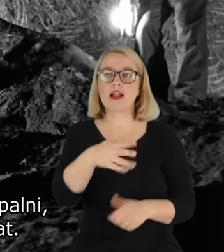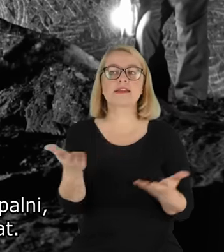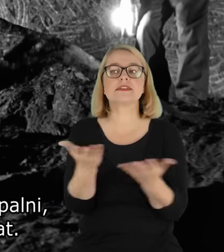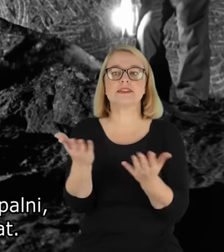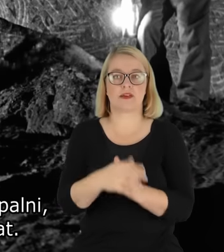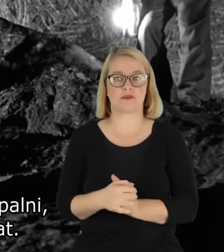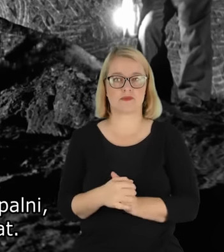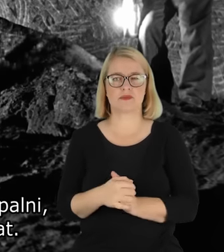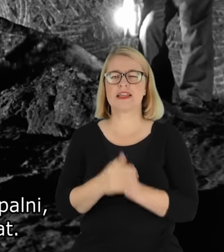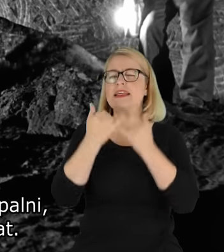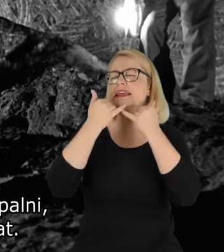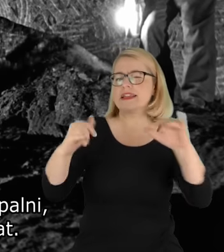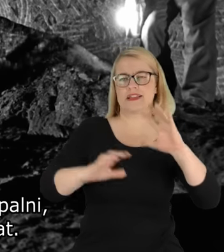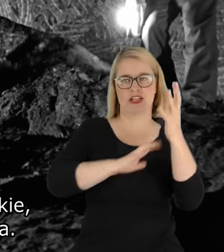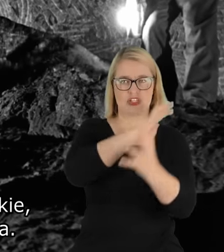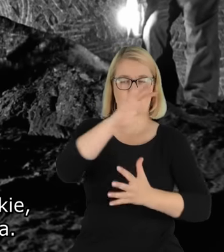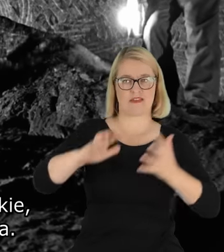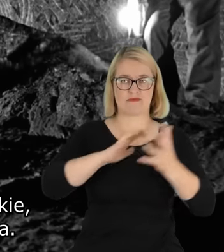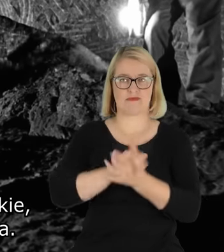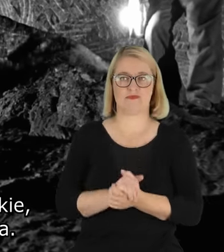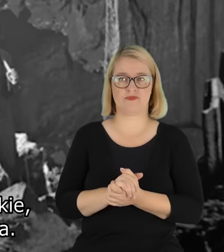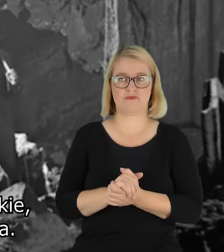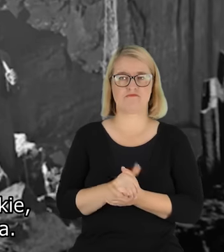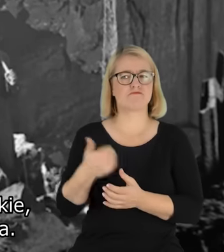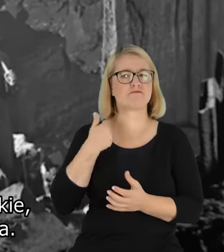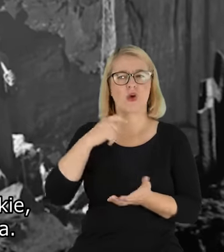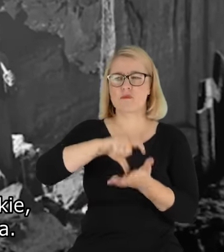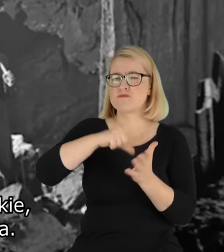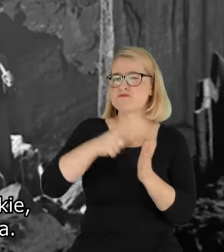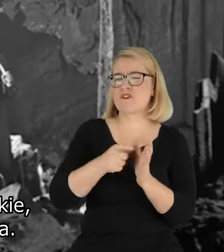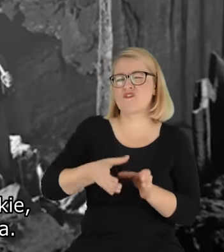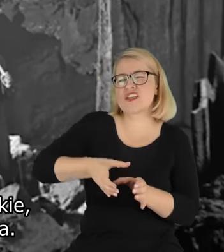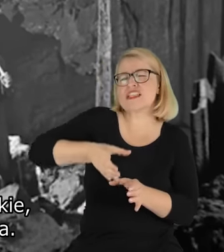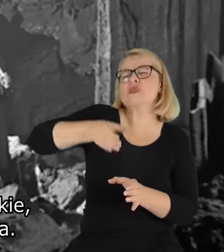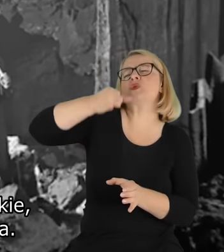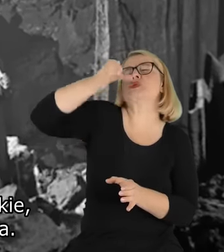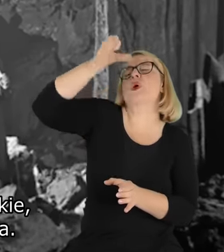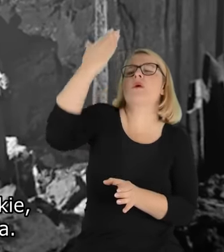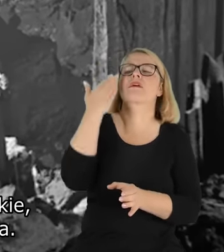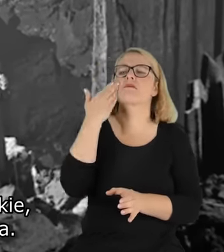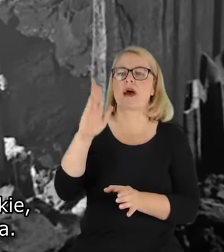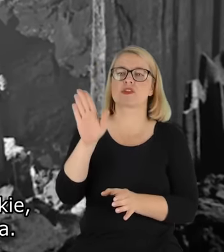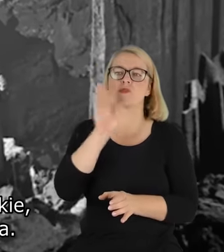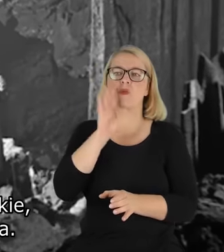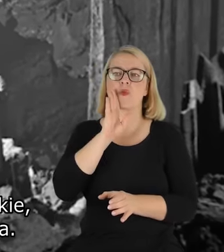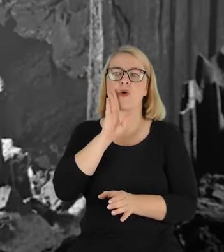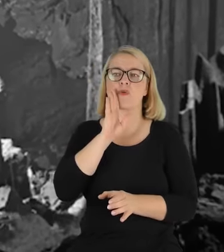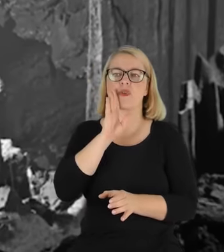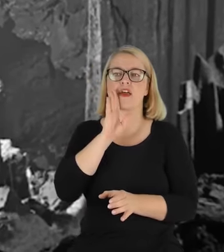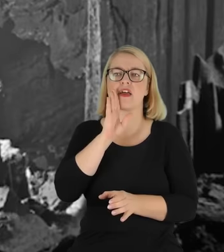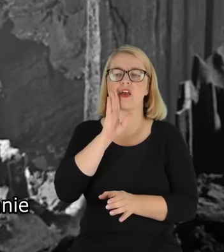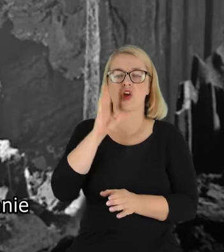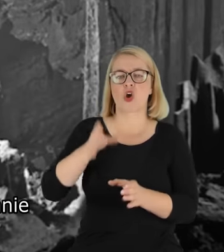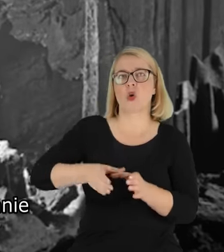naprawdę tam jest inny świat. Były komory wysokie, bardzo wysokie, że wieża mariacka by się